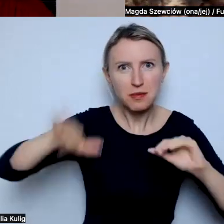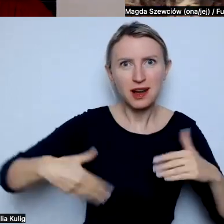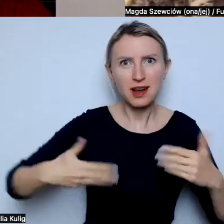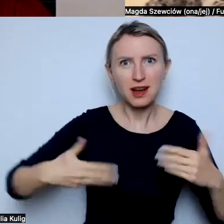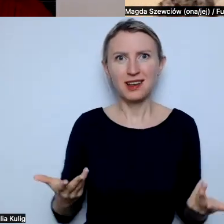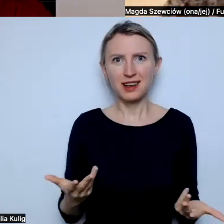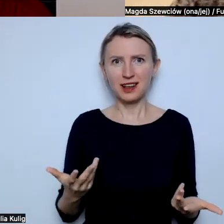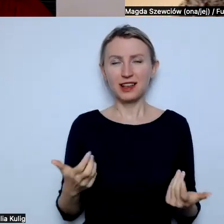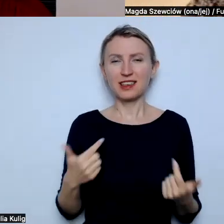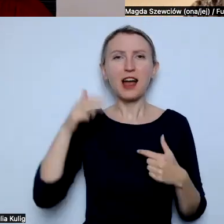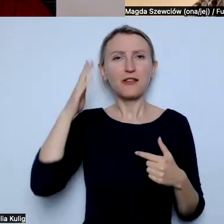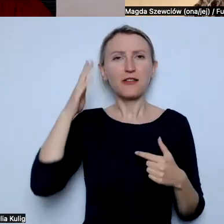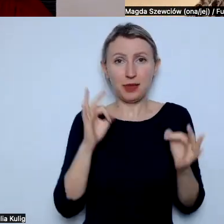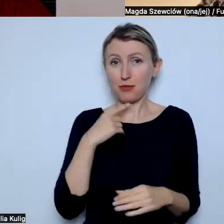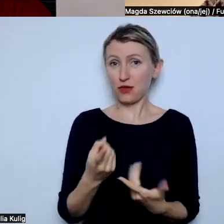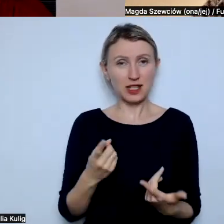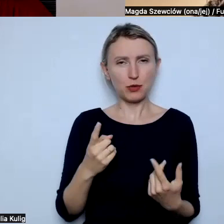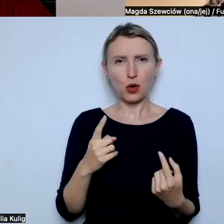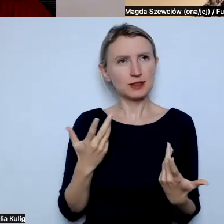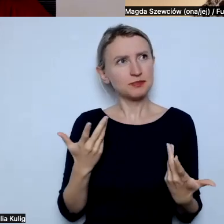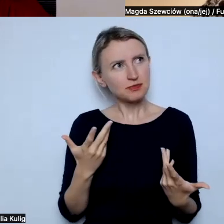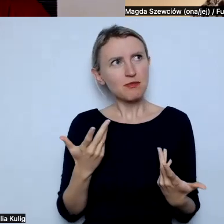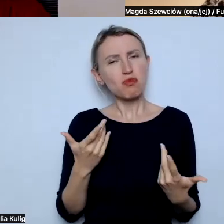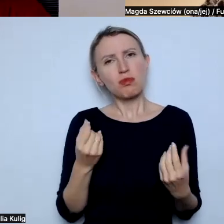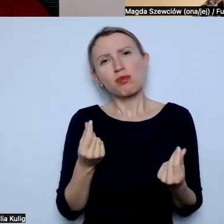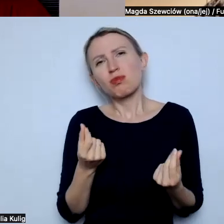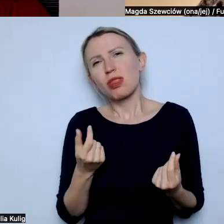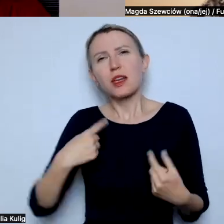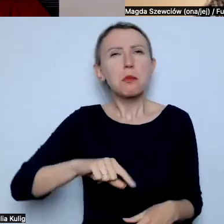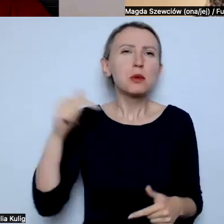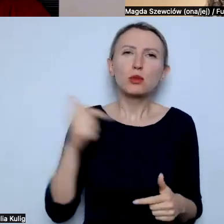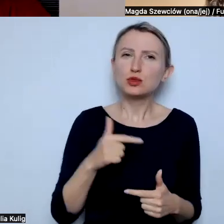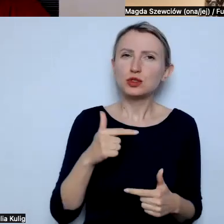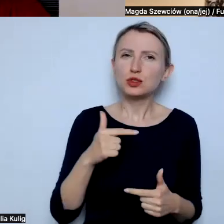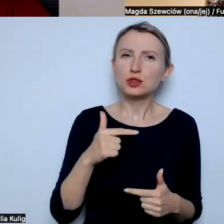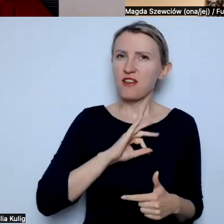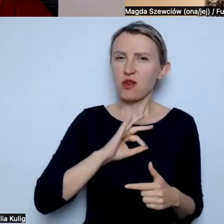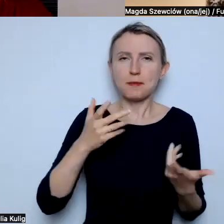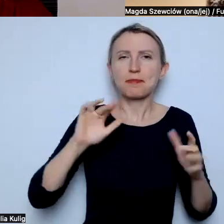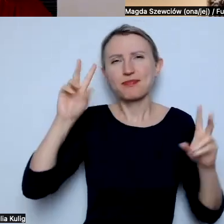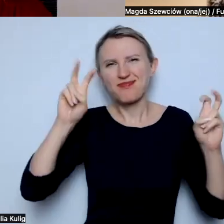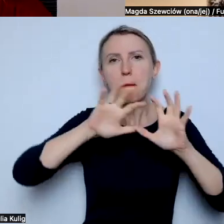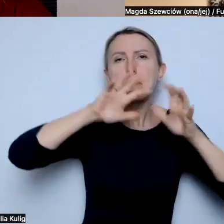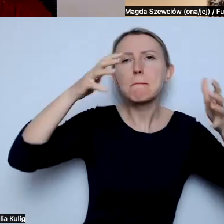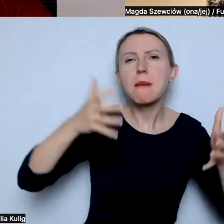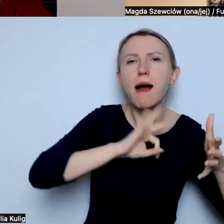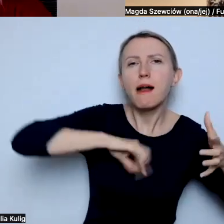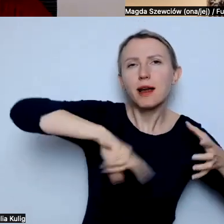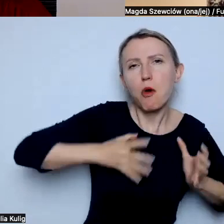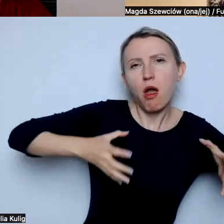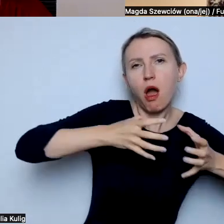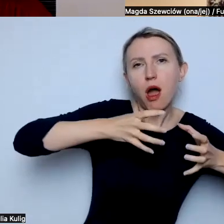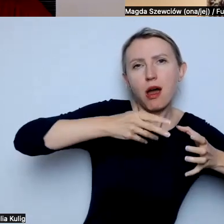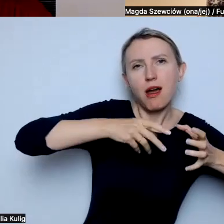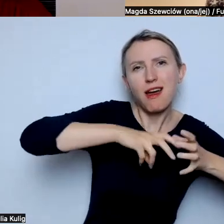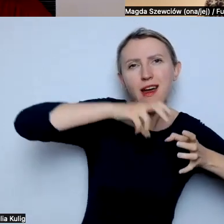co teraz powiedziałam, jest kontrowersyjne w tym sensie, że jednak musimy wychodzić ze swoich baniek. I tak,